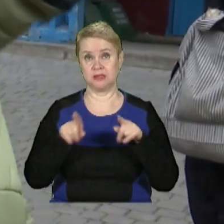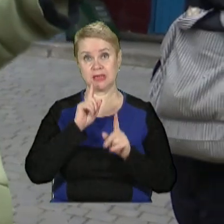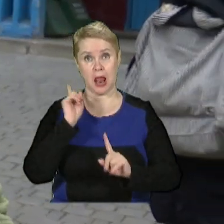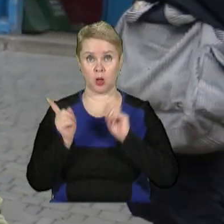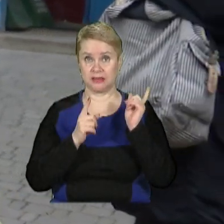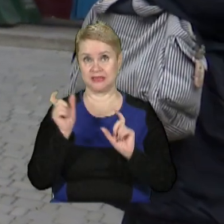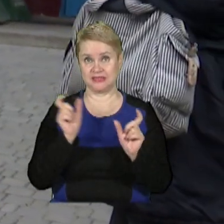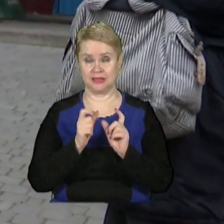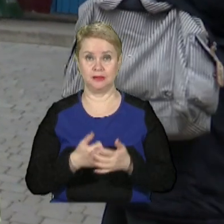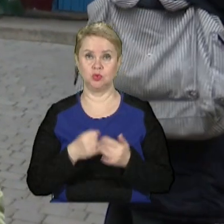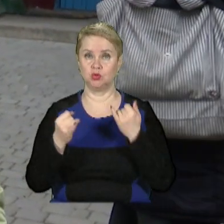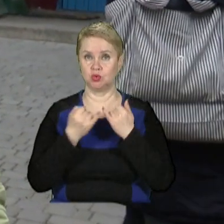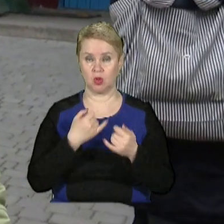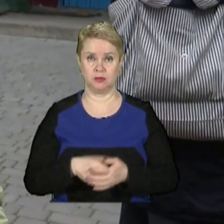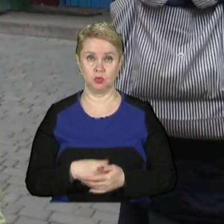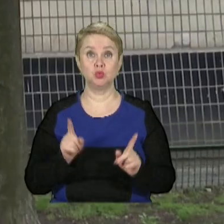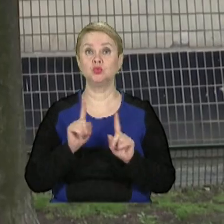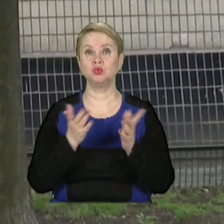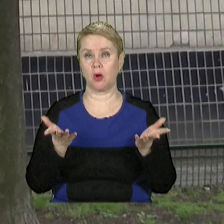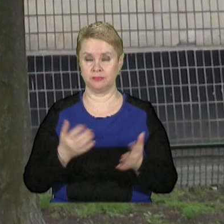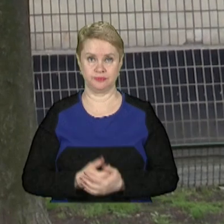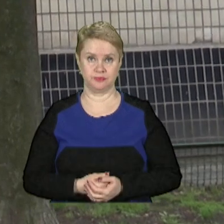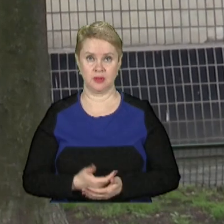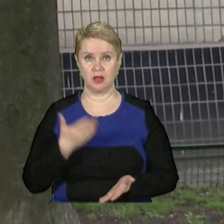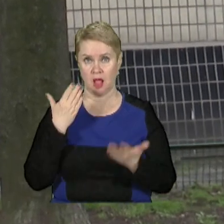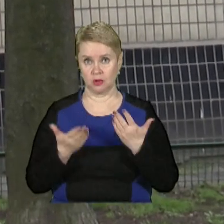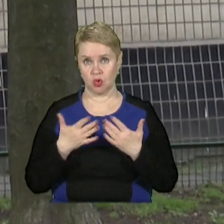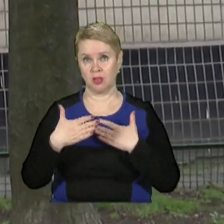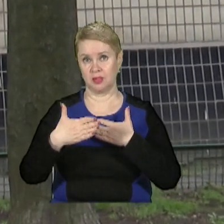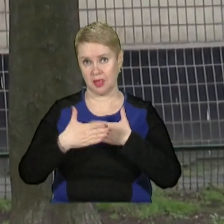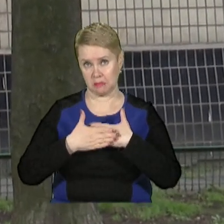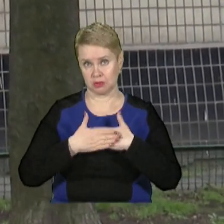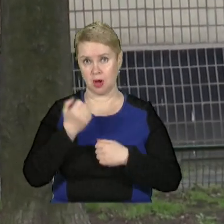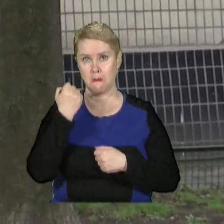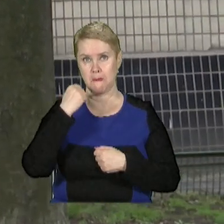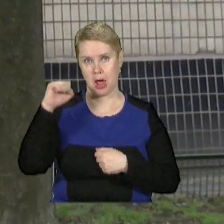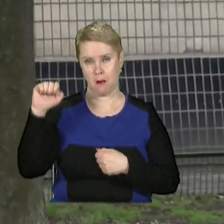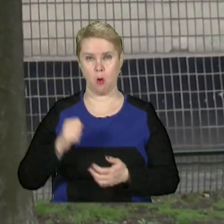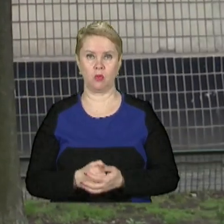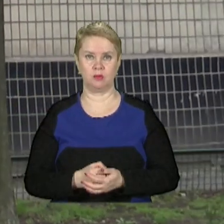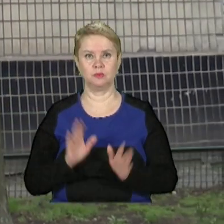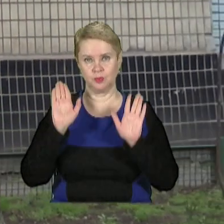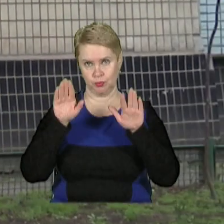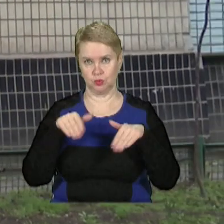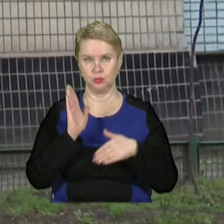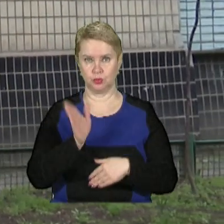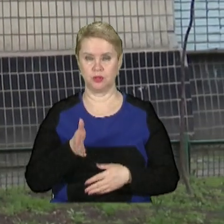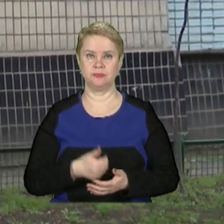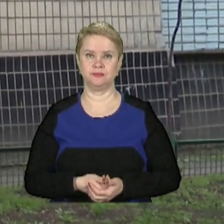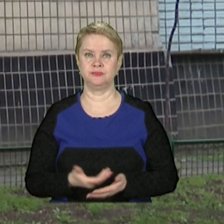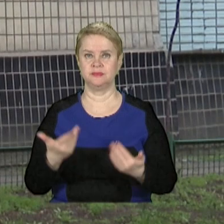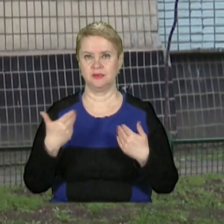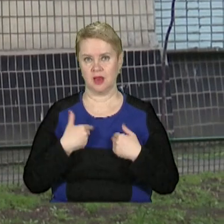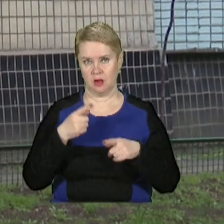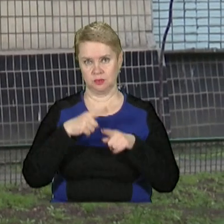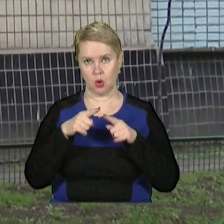зілений, той сіній, той жовтий. Якщо воно наближає перемогу, то нехай буде. Нам,